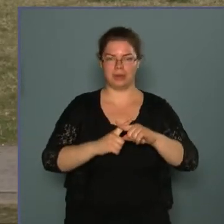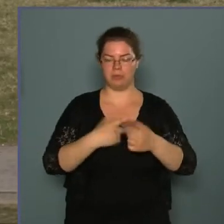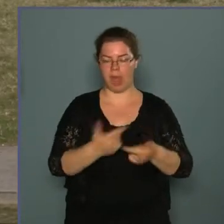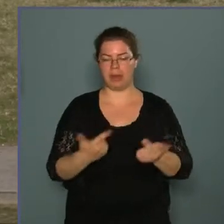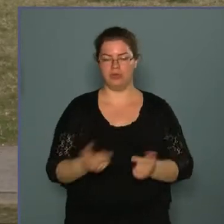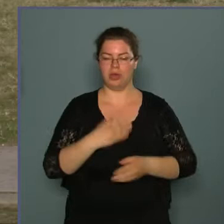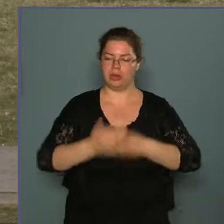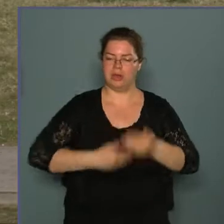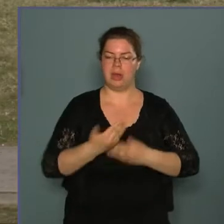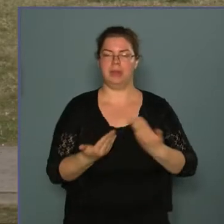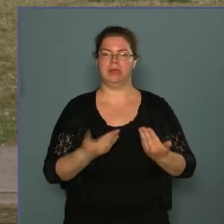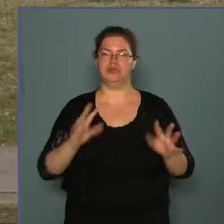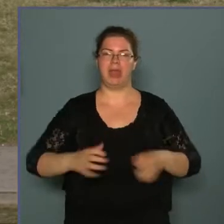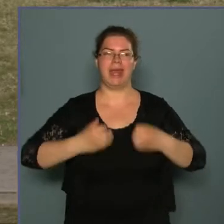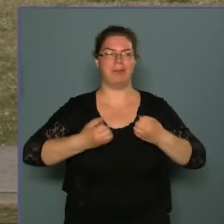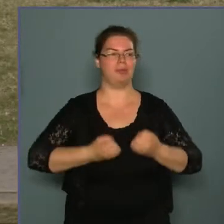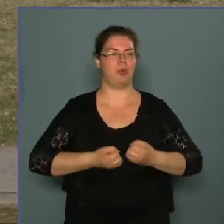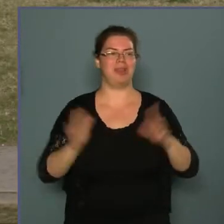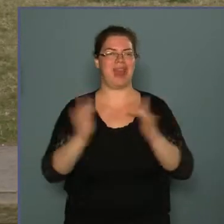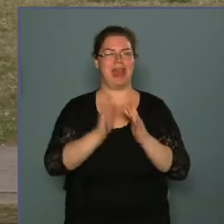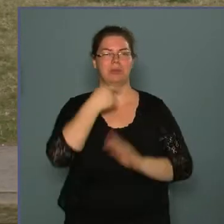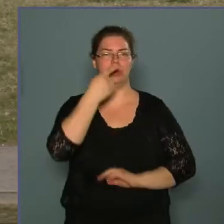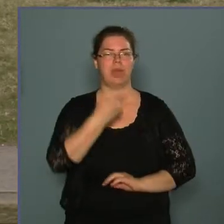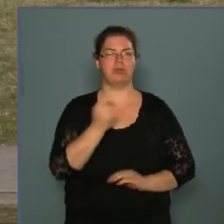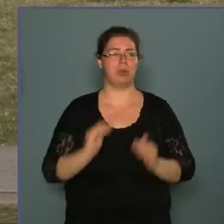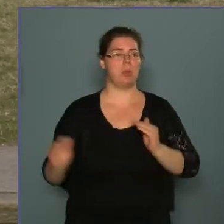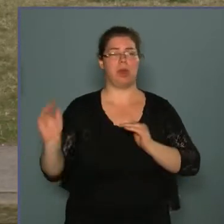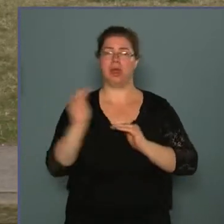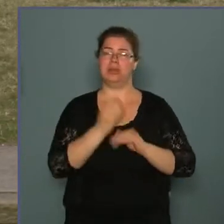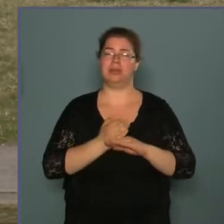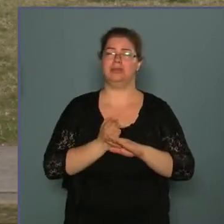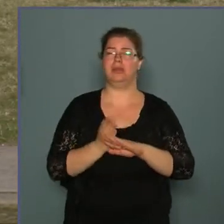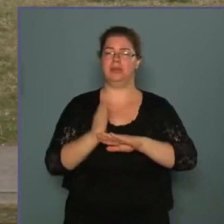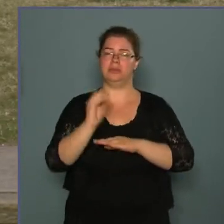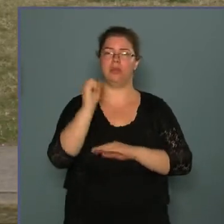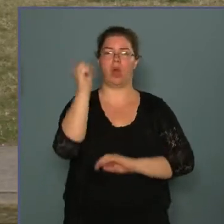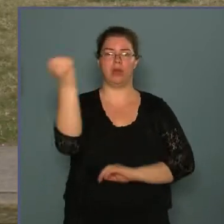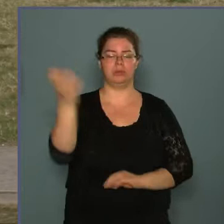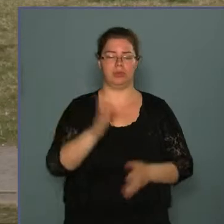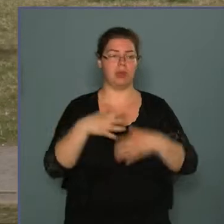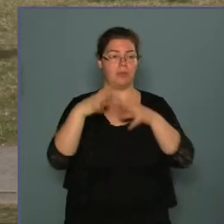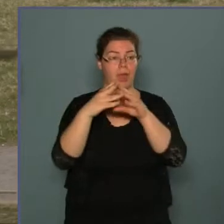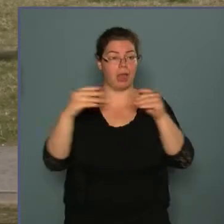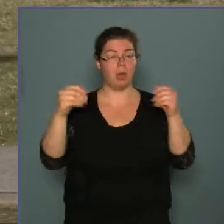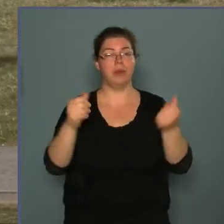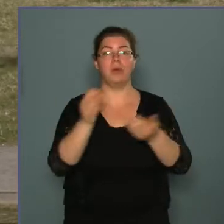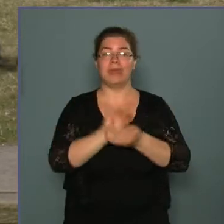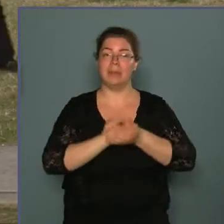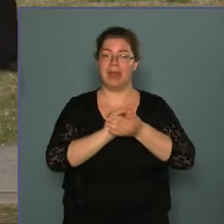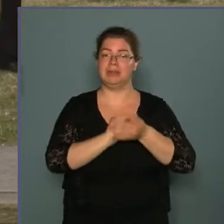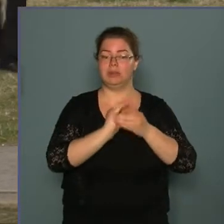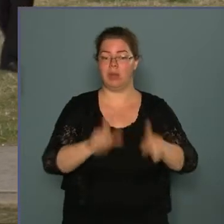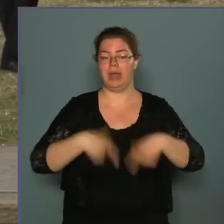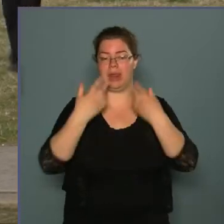a dinamikus, terentő, az ellentmondásokat egy magasabb szintfelé kövekvés jegyében föloldó, kibékítő